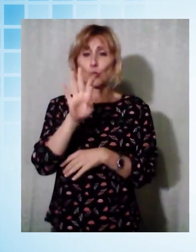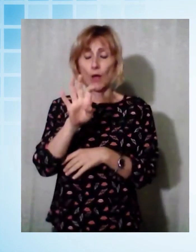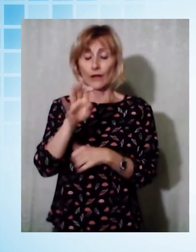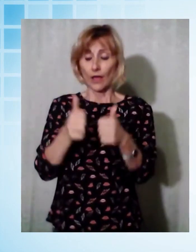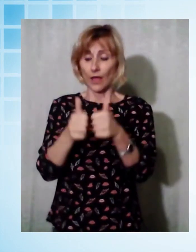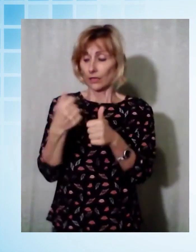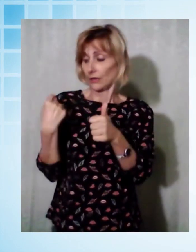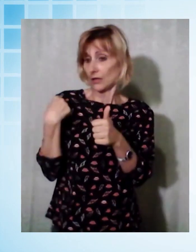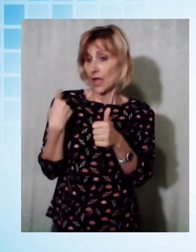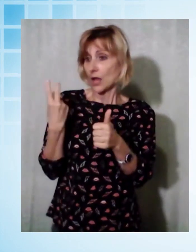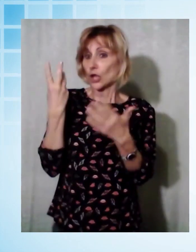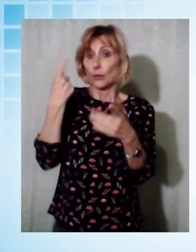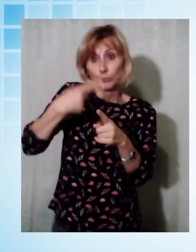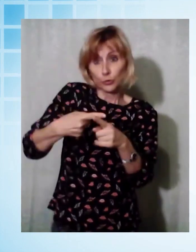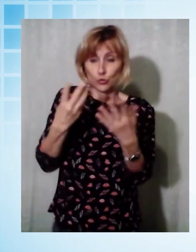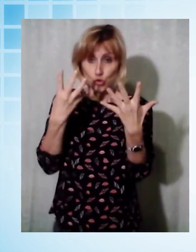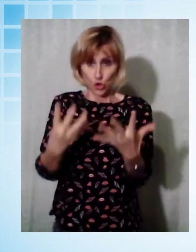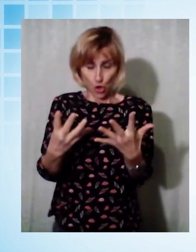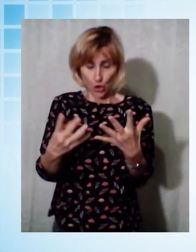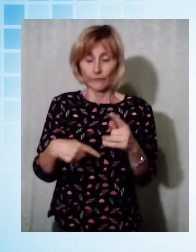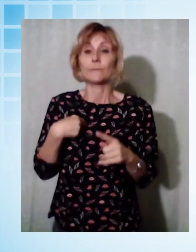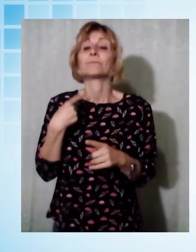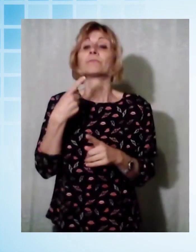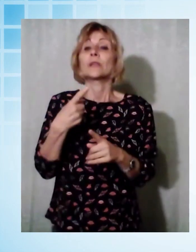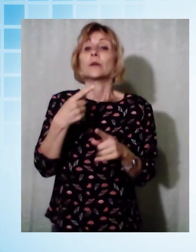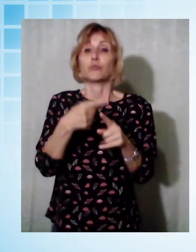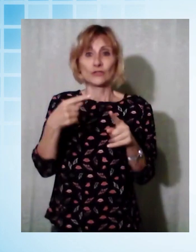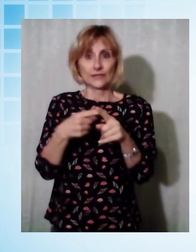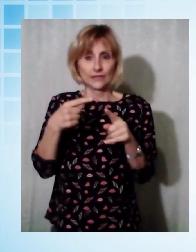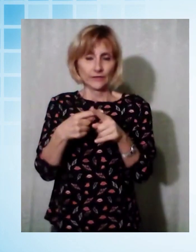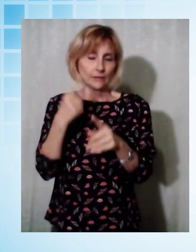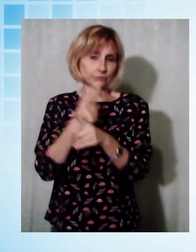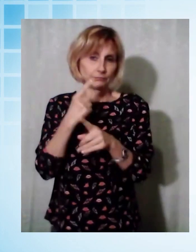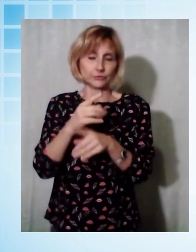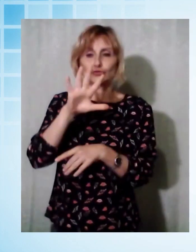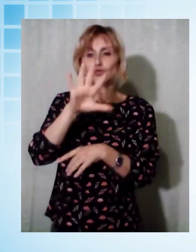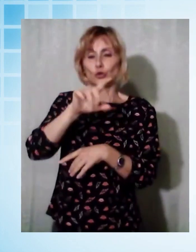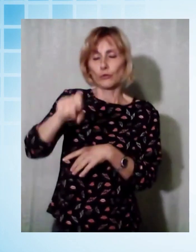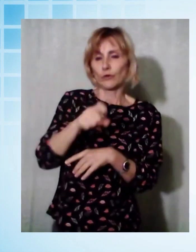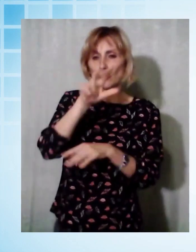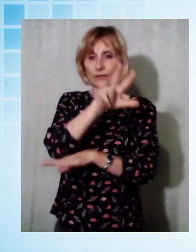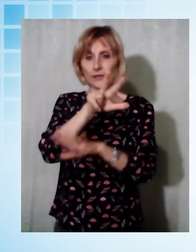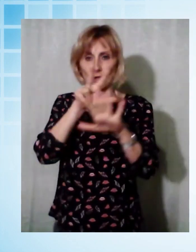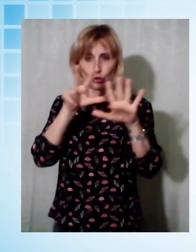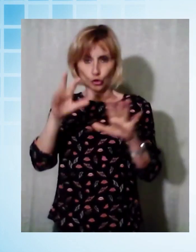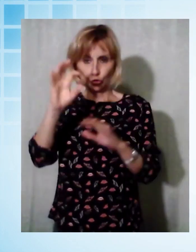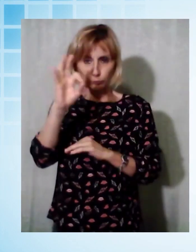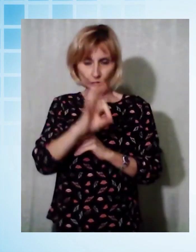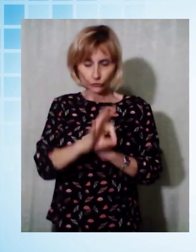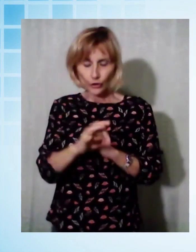rispetto a ieri. Il tasso di positività è stabile, 5,38%. 1